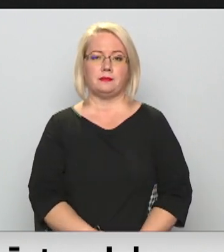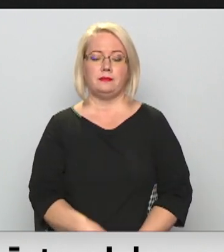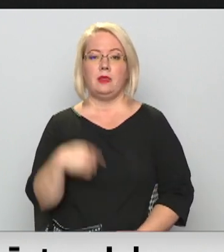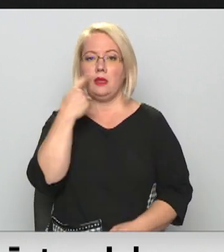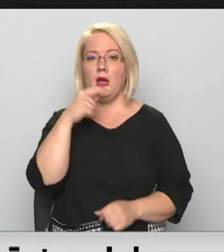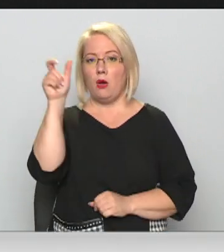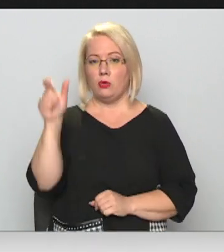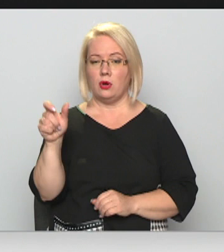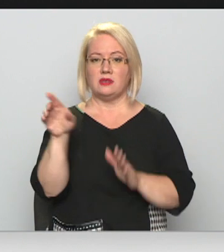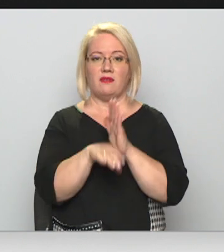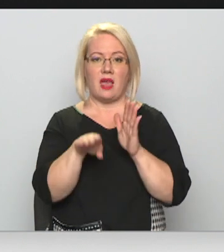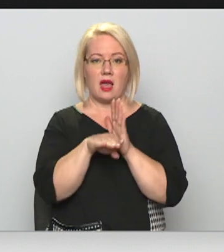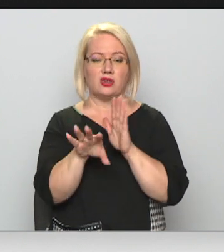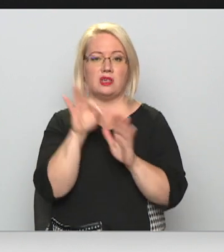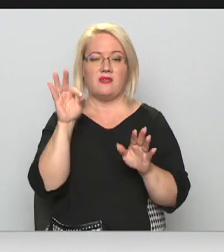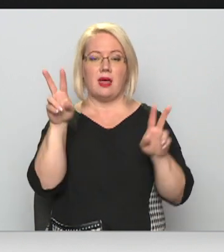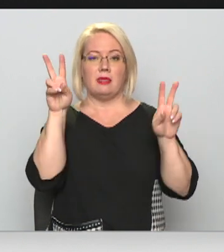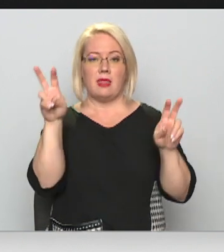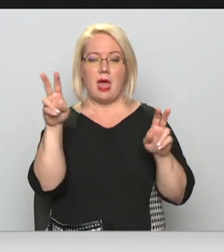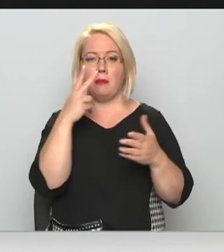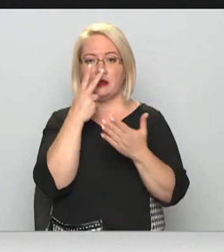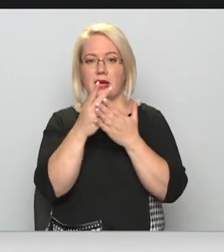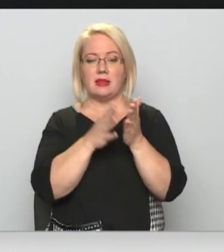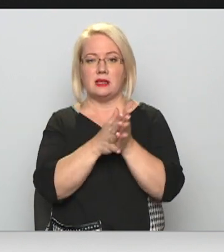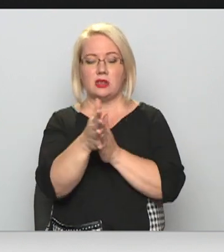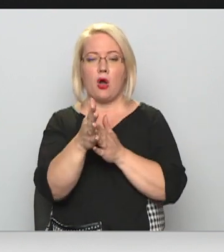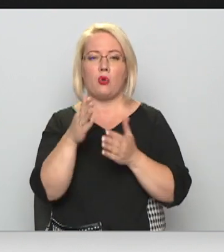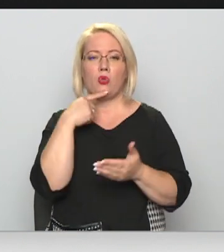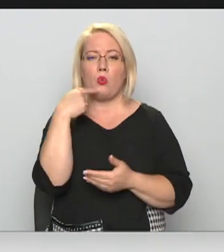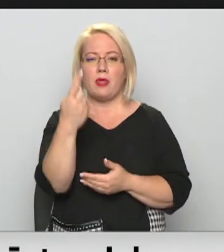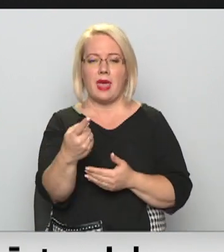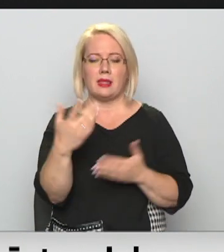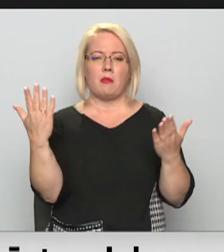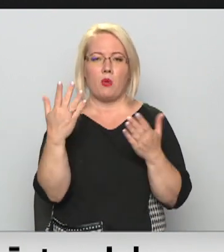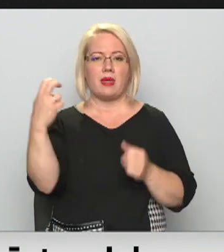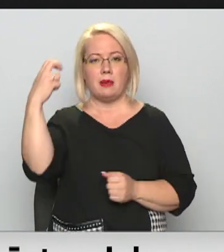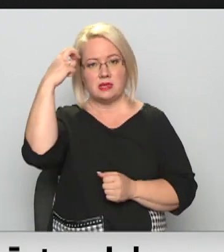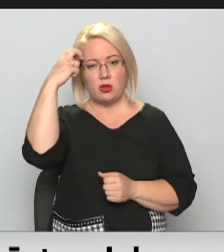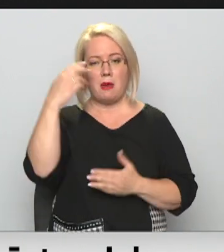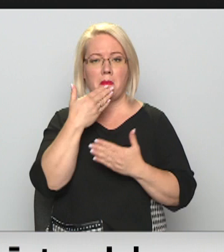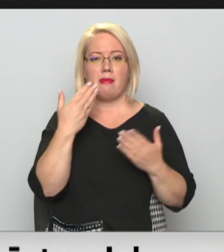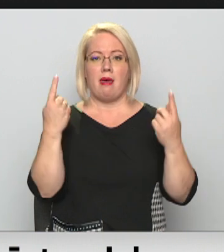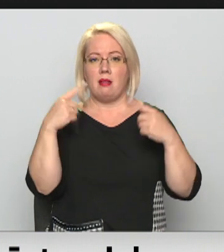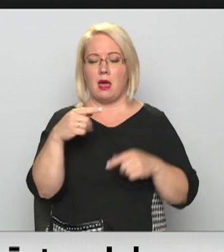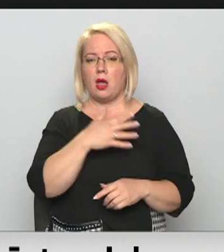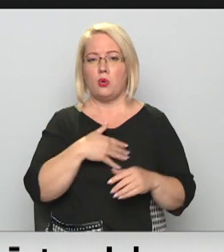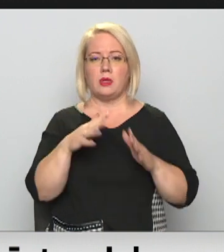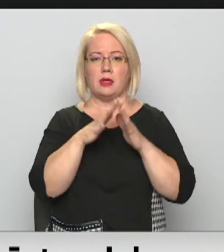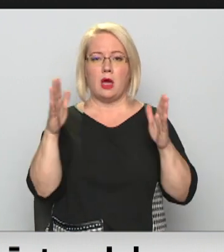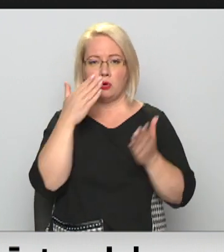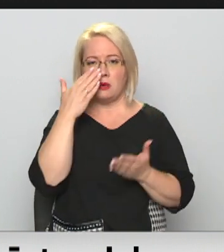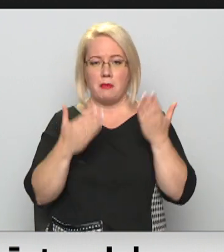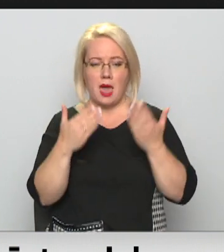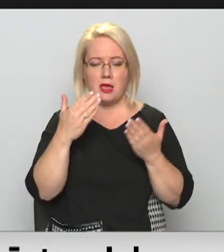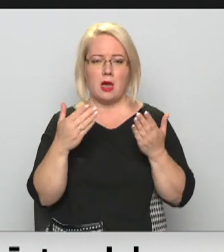Autors vienkārši ir izvēlējies tēmas, skatīt savu noteiktiem, pastāvošiem stereotipiem. Pēdējā laikā ir diezgan daudz mēģinājumi